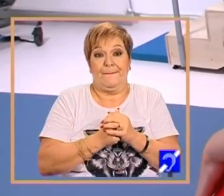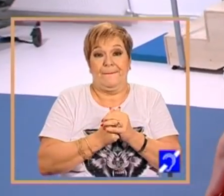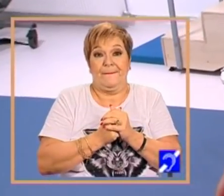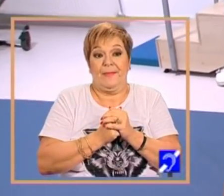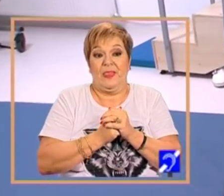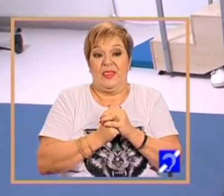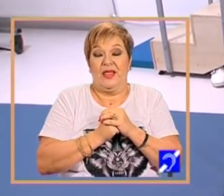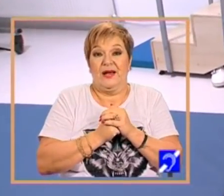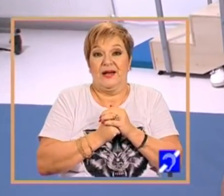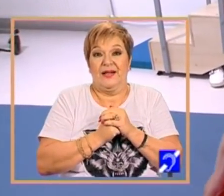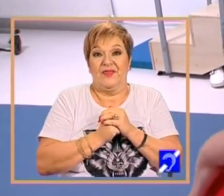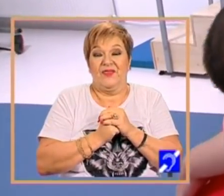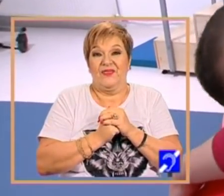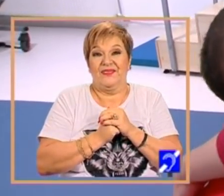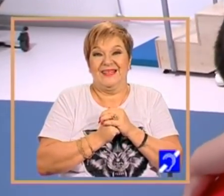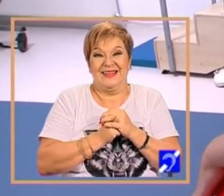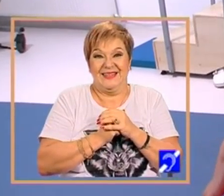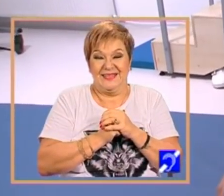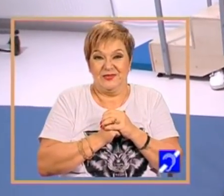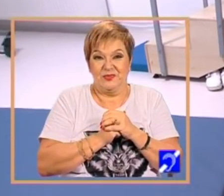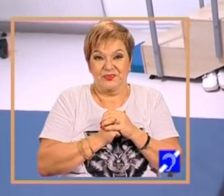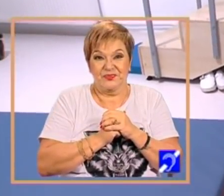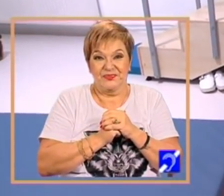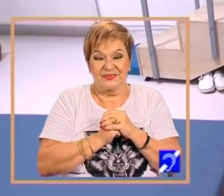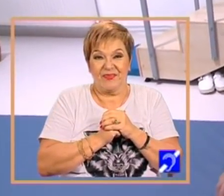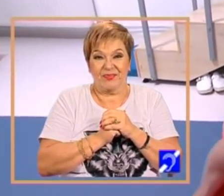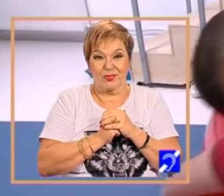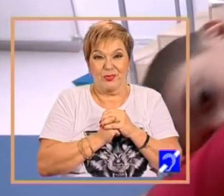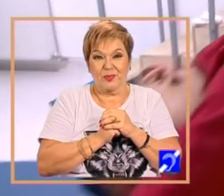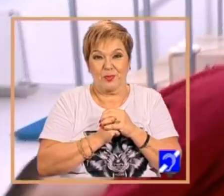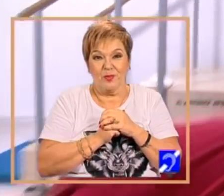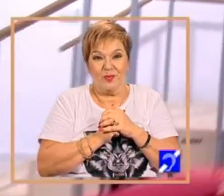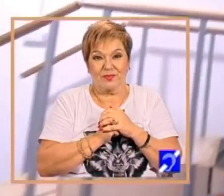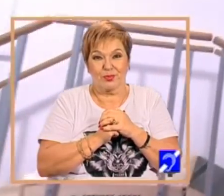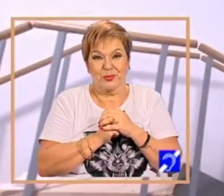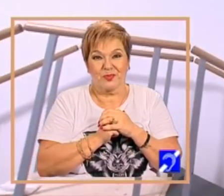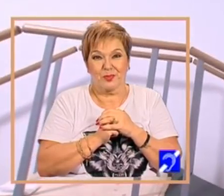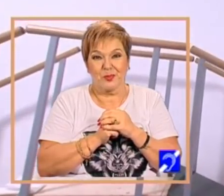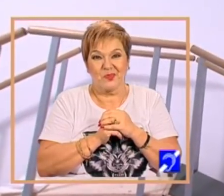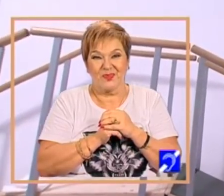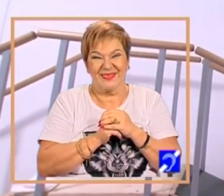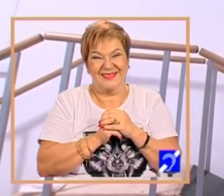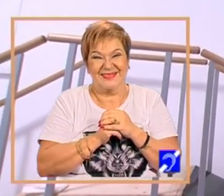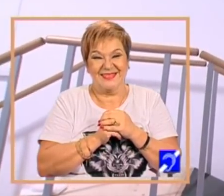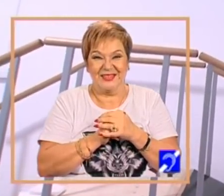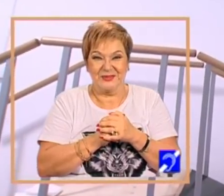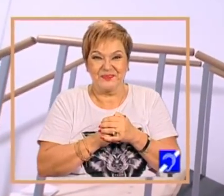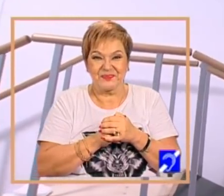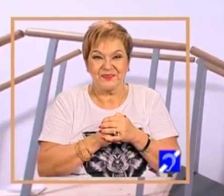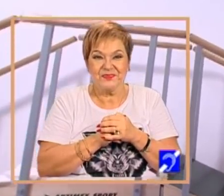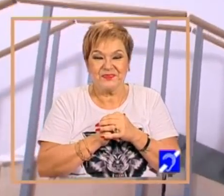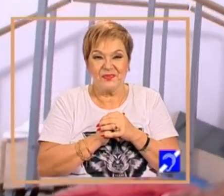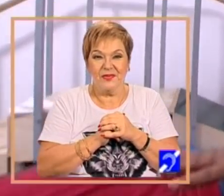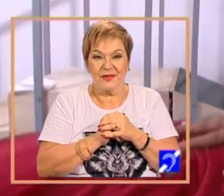Dacă ați scoltul tău, sus, și sus, sus, bravo. Și sus